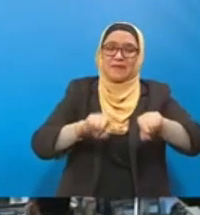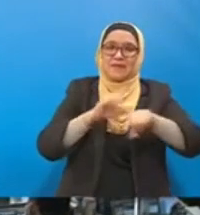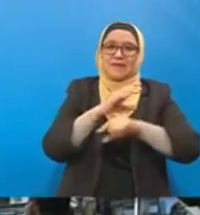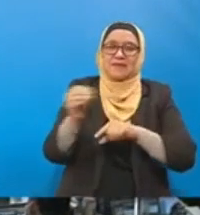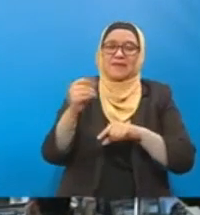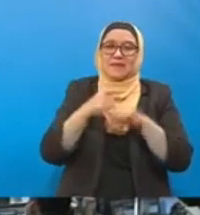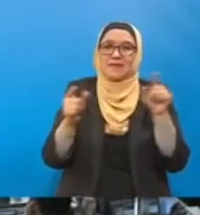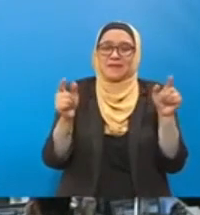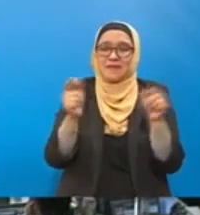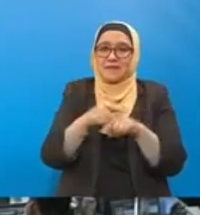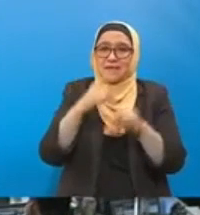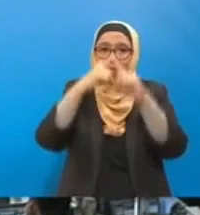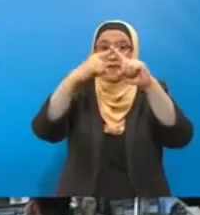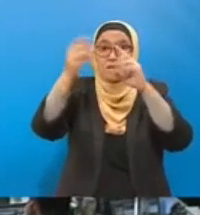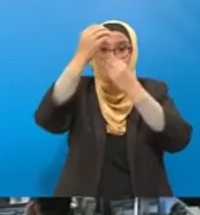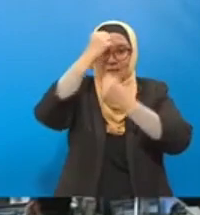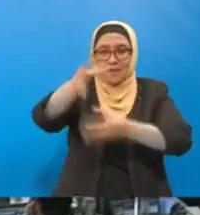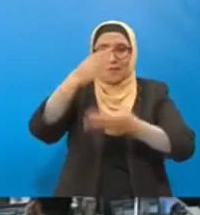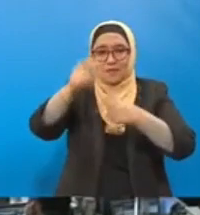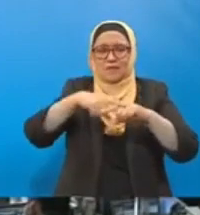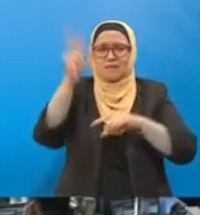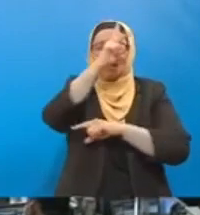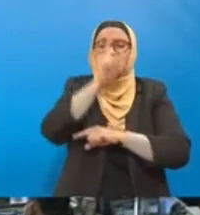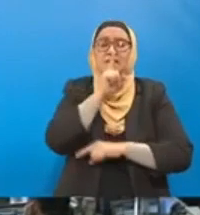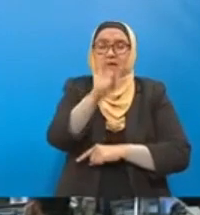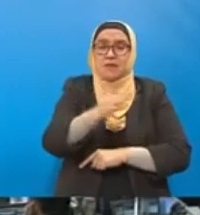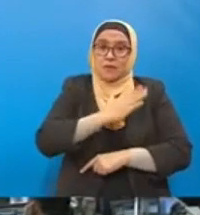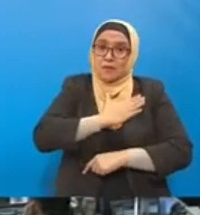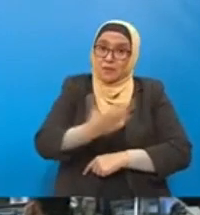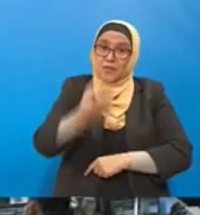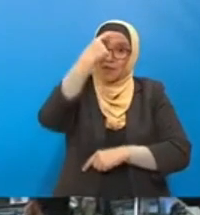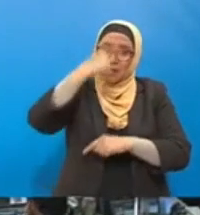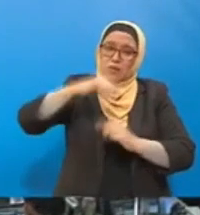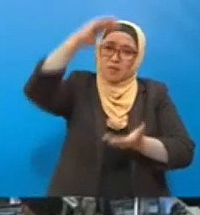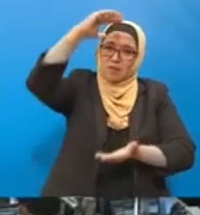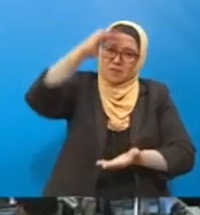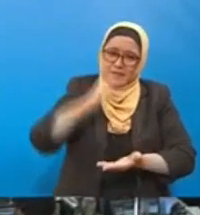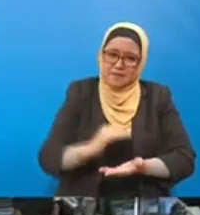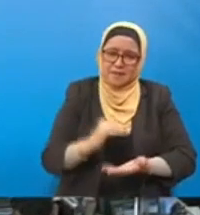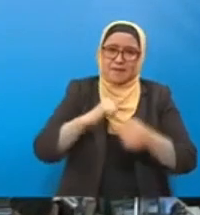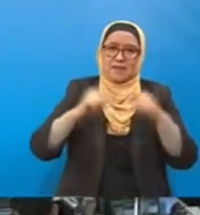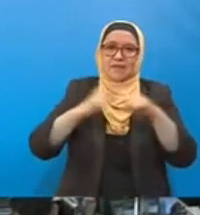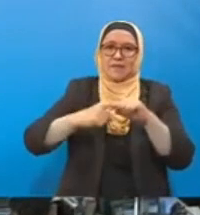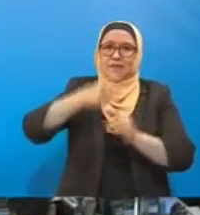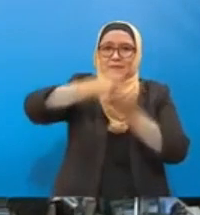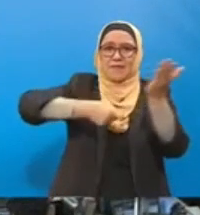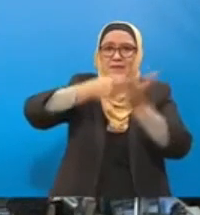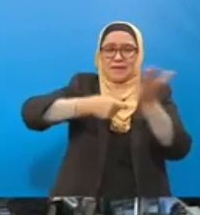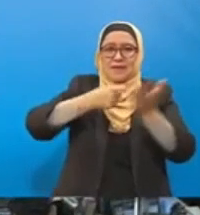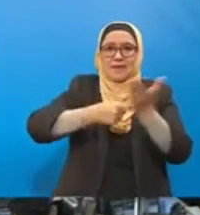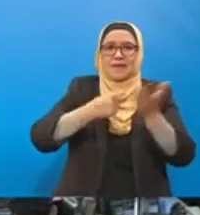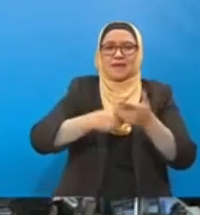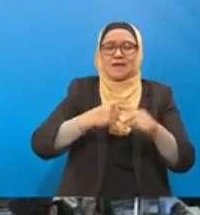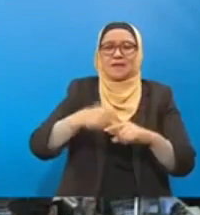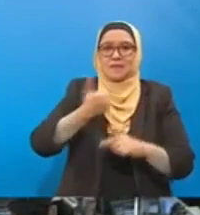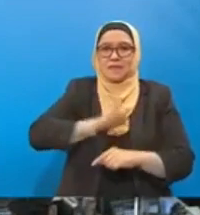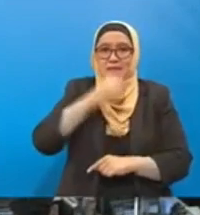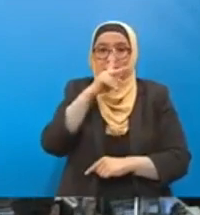putih ke lapangan terbang Pengkalan Cepua. Terima kasih. Terima kasih. Silakan Yang Mohd.